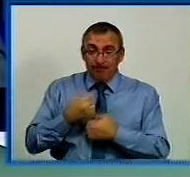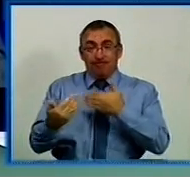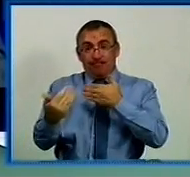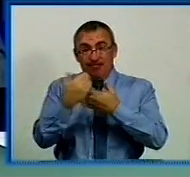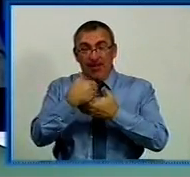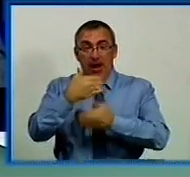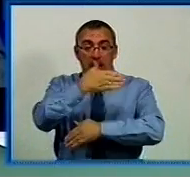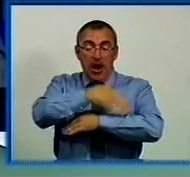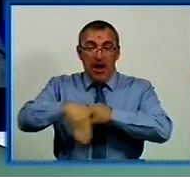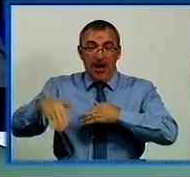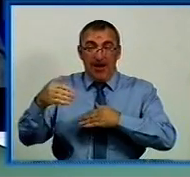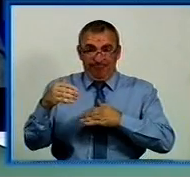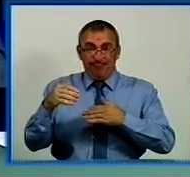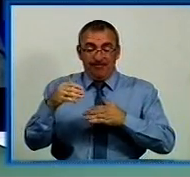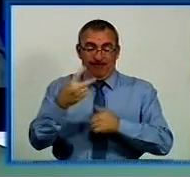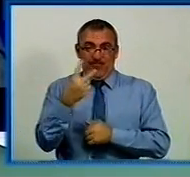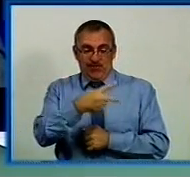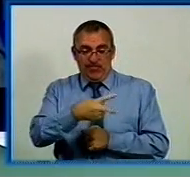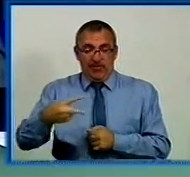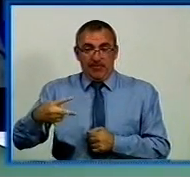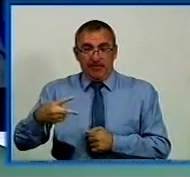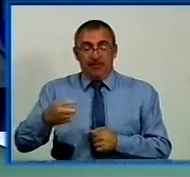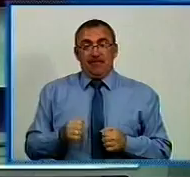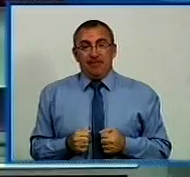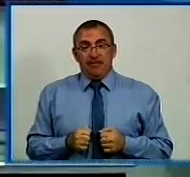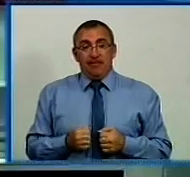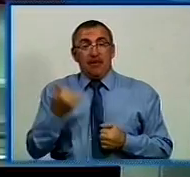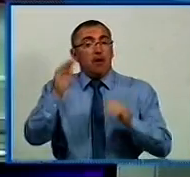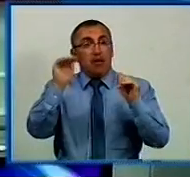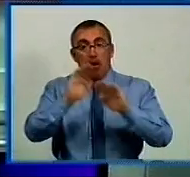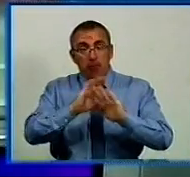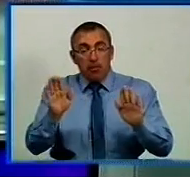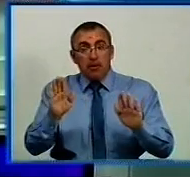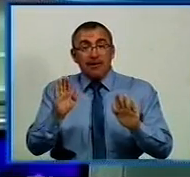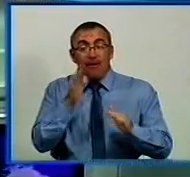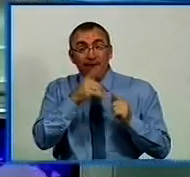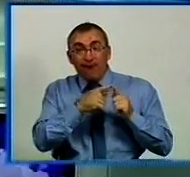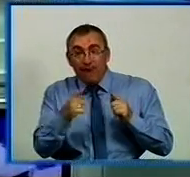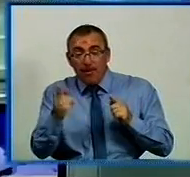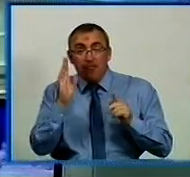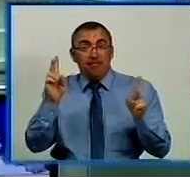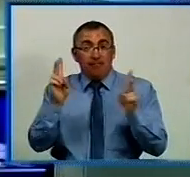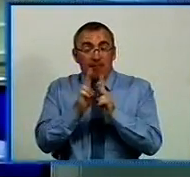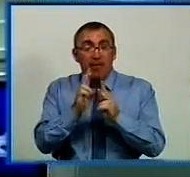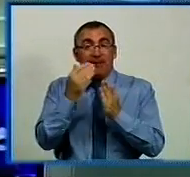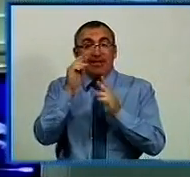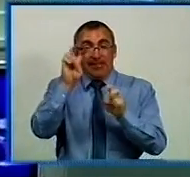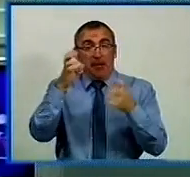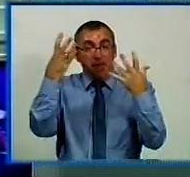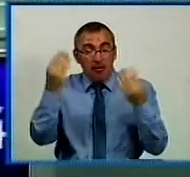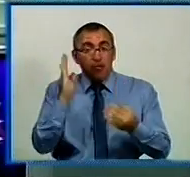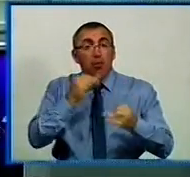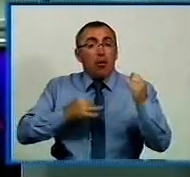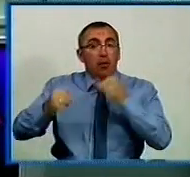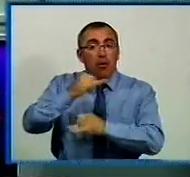пишіть на електронну адресу dzdn.usobachka.ukr.net А я з вами не прощаюся. За декілька хвилин ми побачимося у програмі «Тема дня». Я